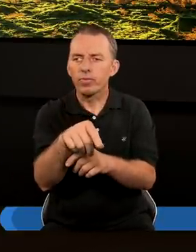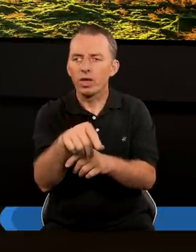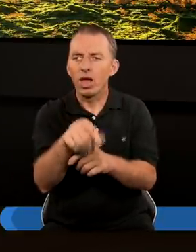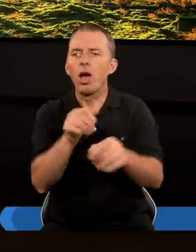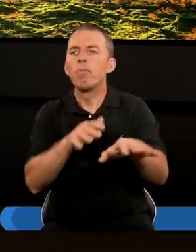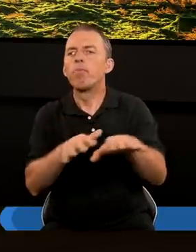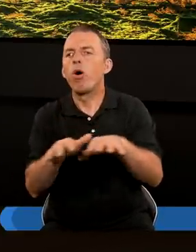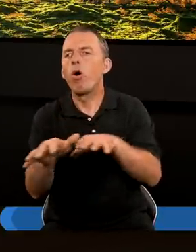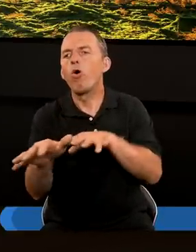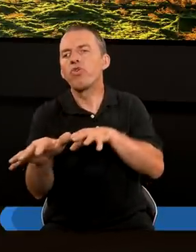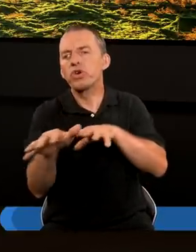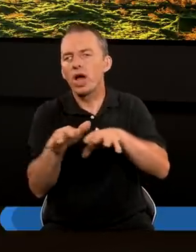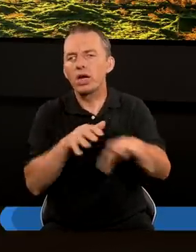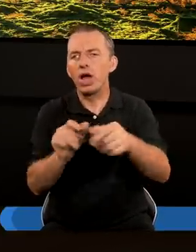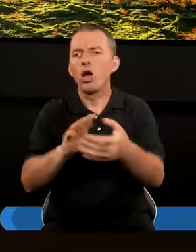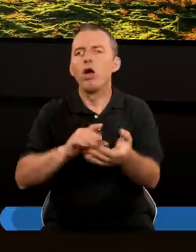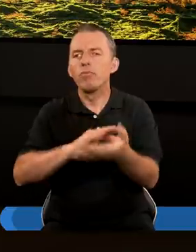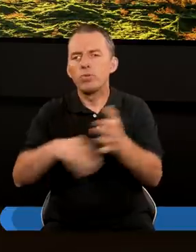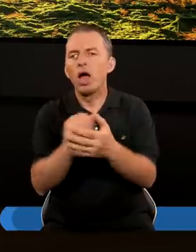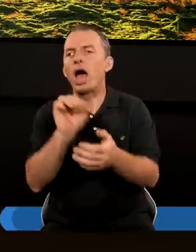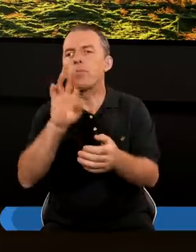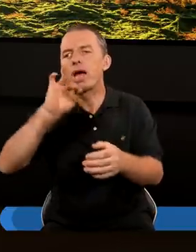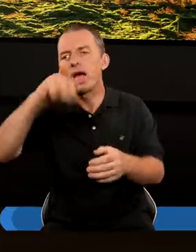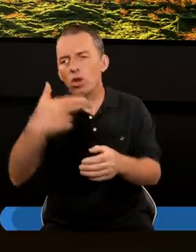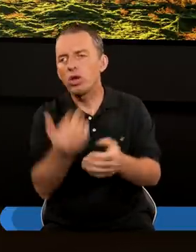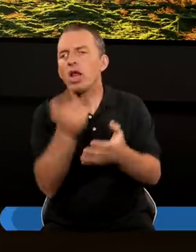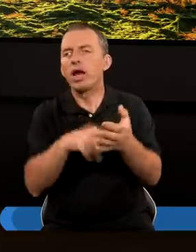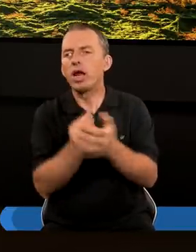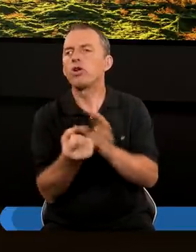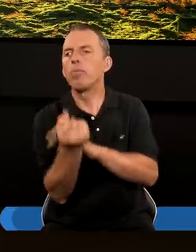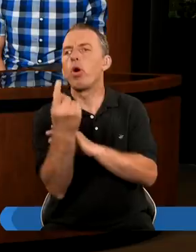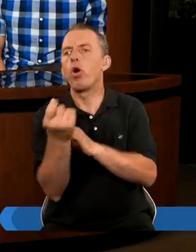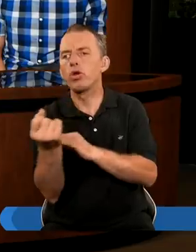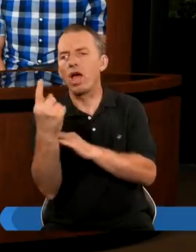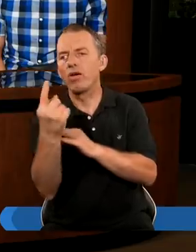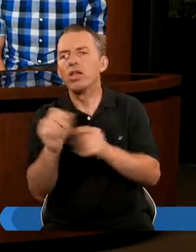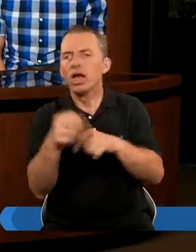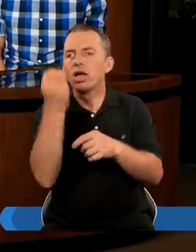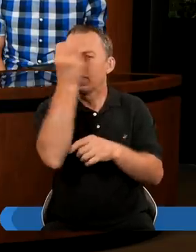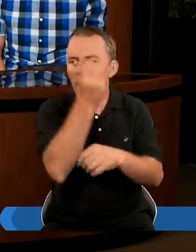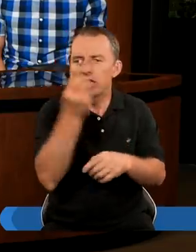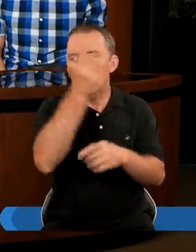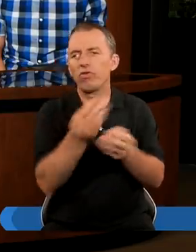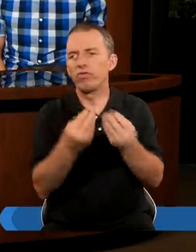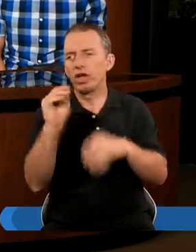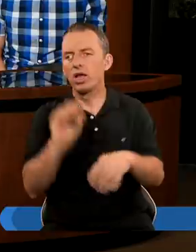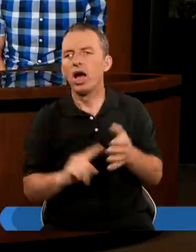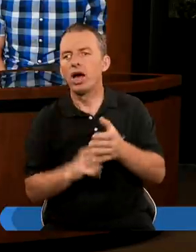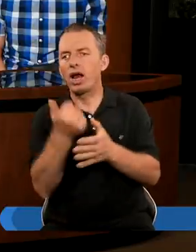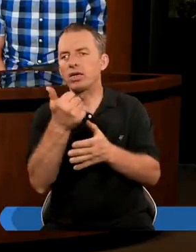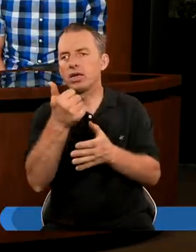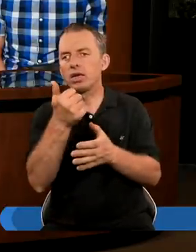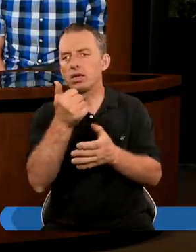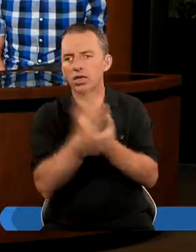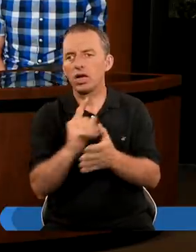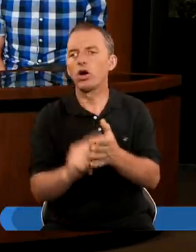Coś powszechnego W Piśmie Świętym Armagedon Ile razy się pojawia Że takie zainteresowanie wielkie Tylko